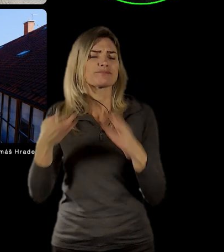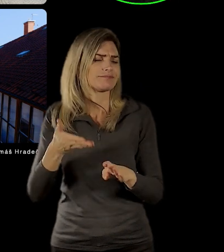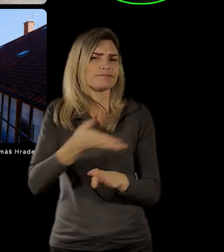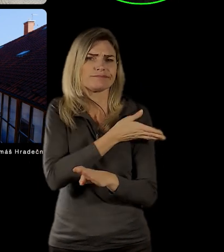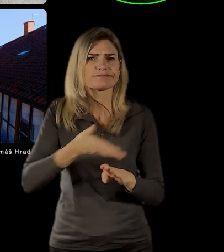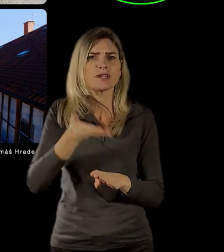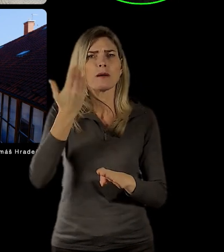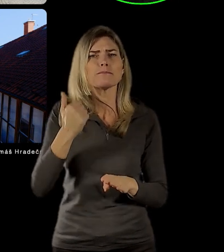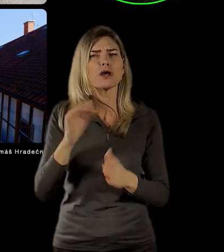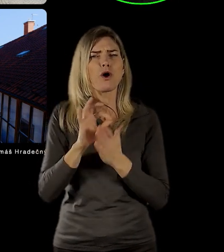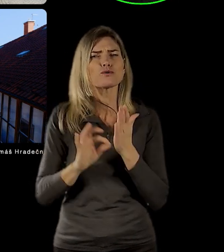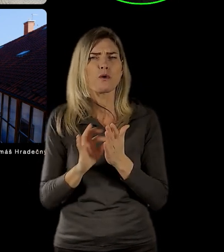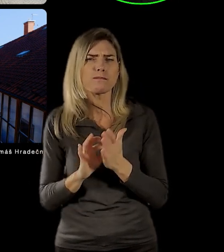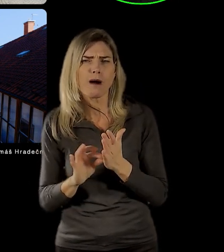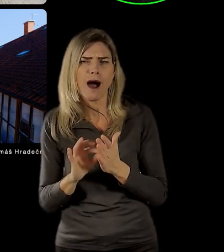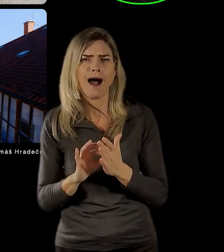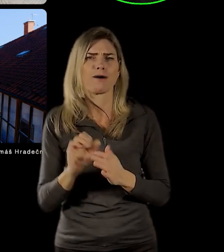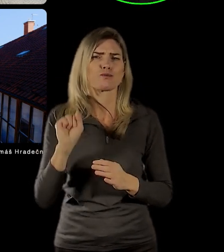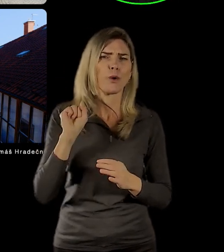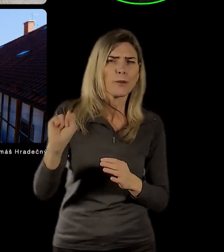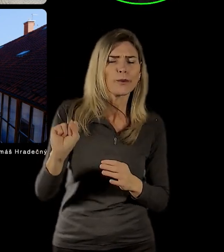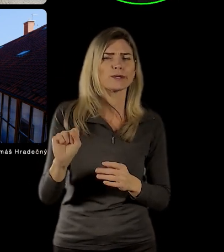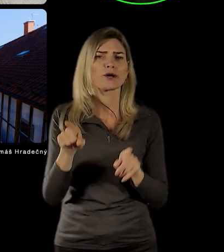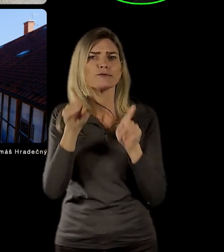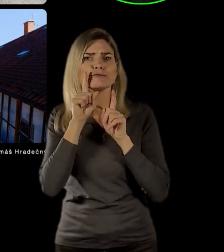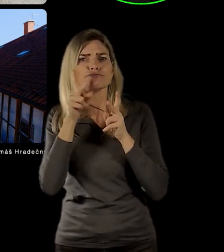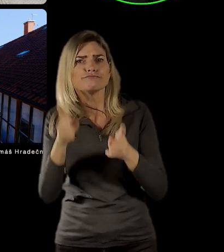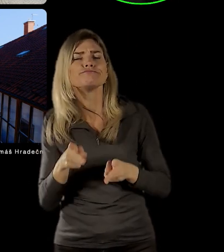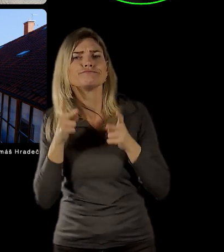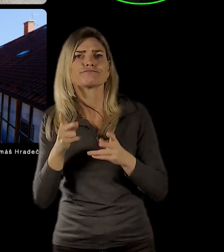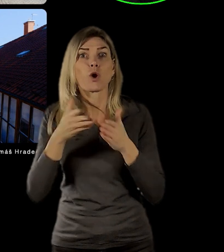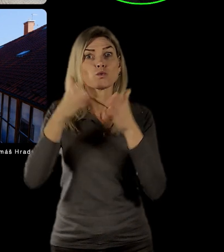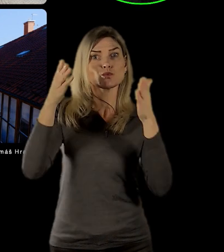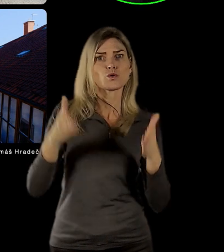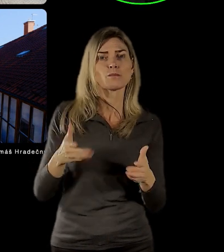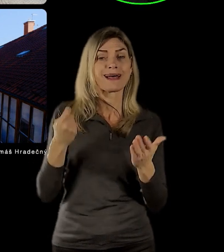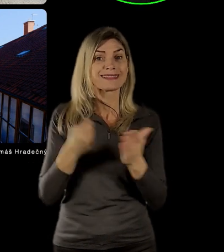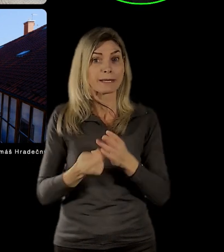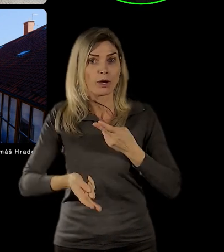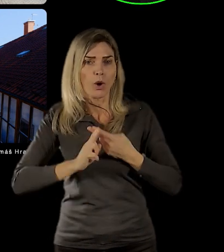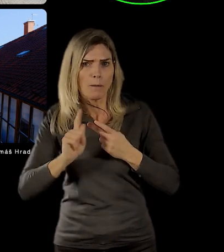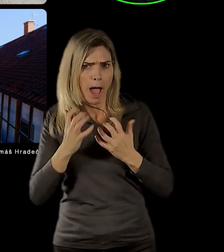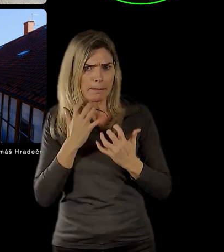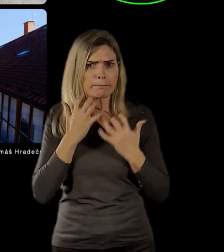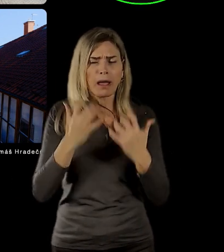naše země se ve 20. století o